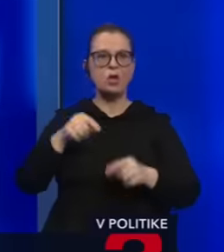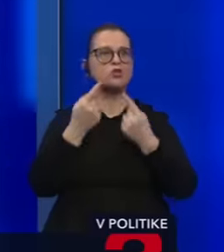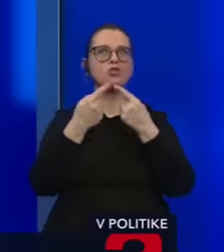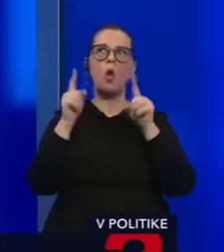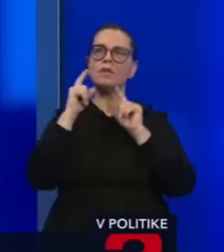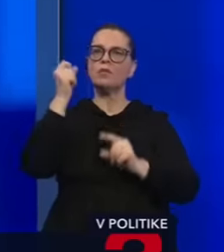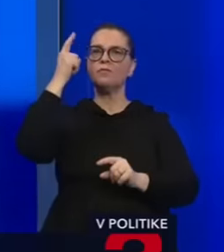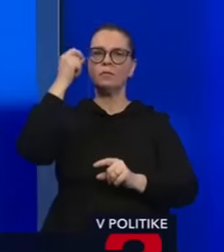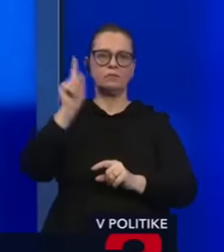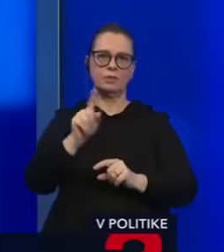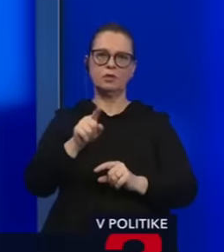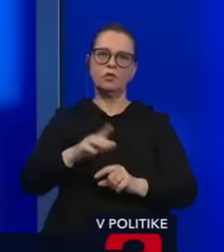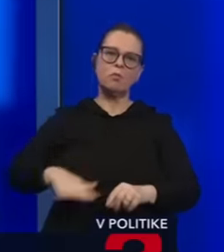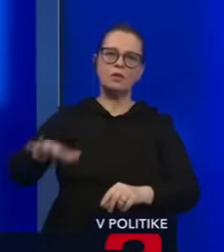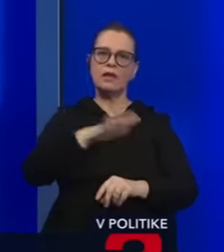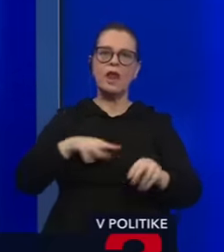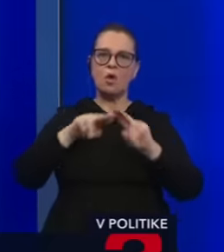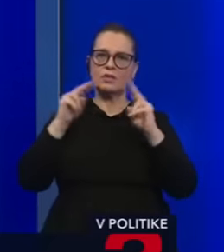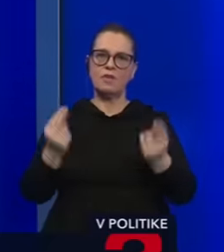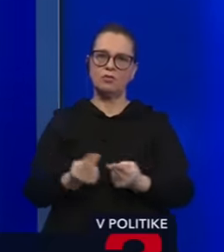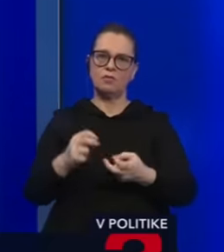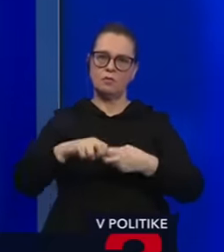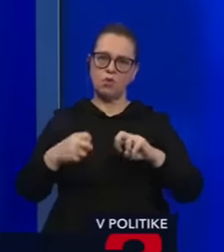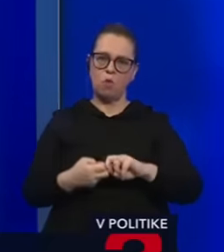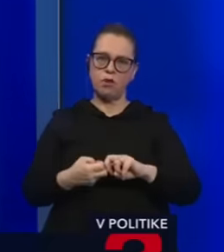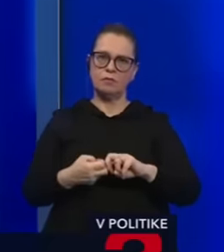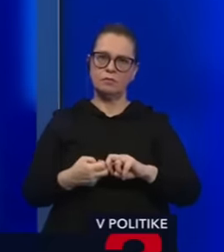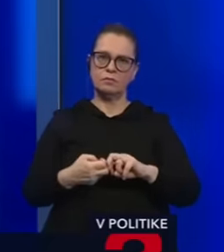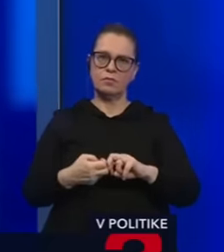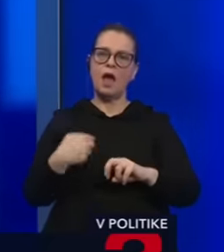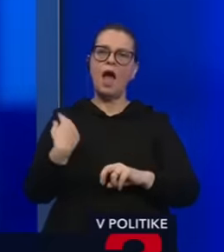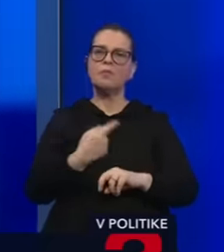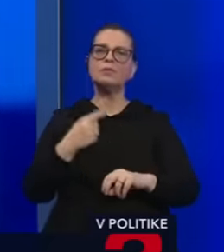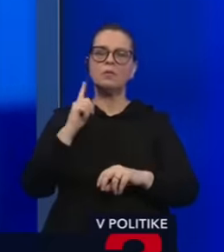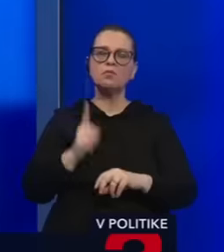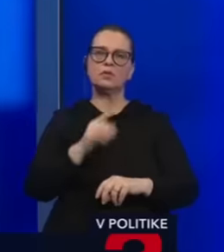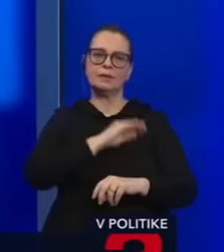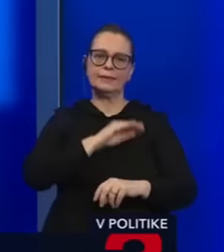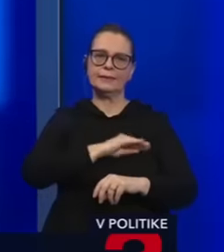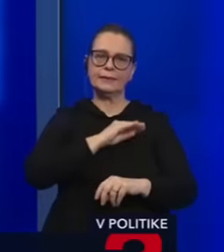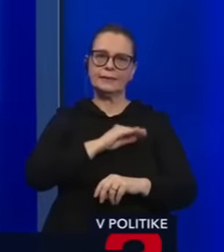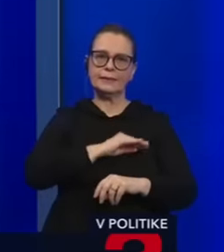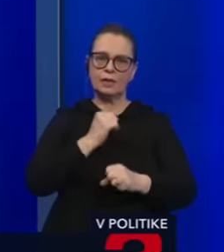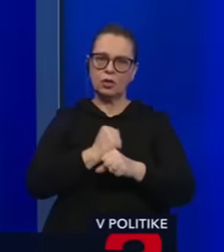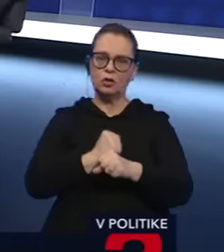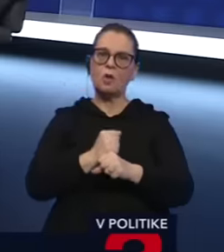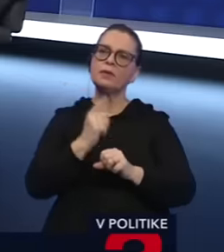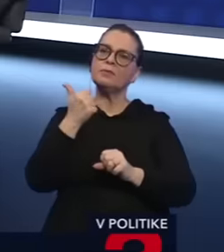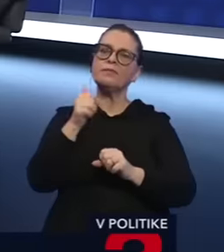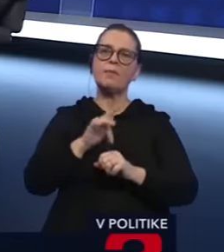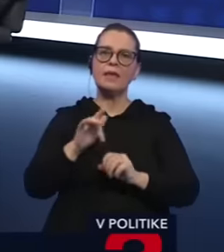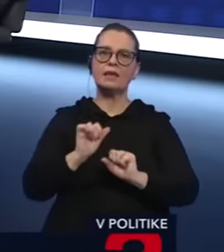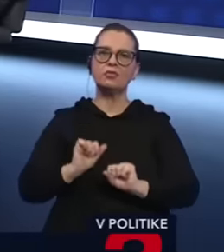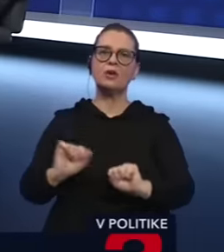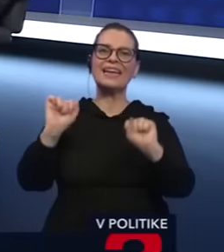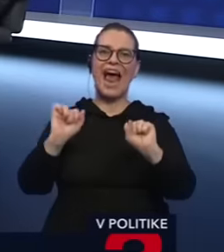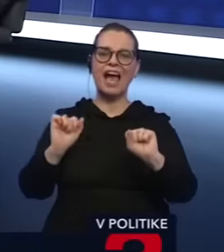vymyslel pandémiu. To bol obrovský celosvetový problém a my sme jednoducho robili všetko preto, aby sme chránili zdravie a životy ľudí. To nebolo